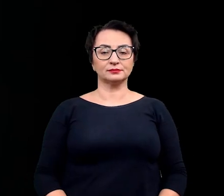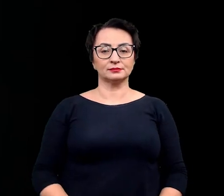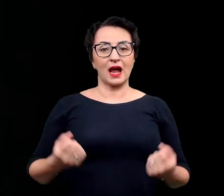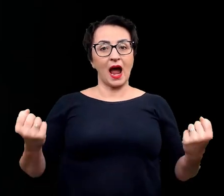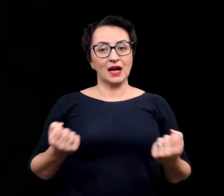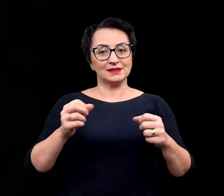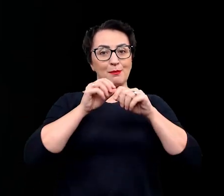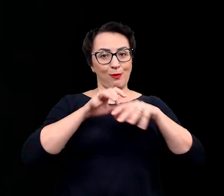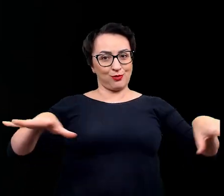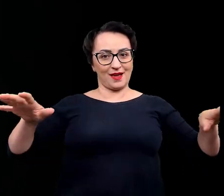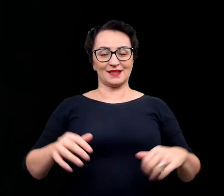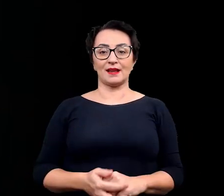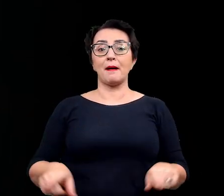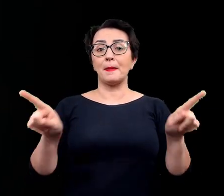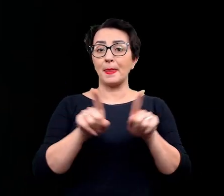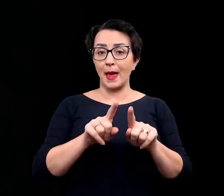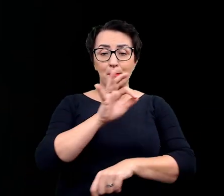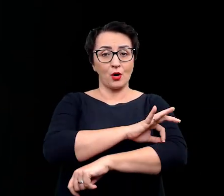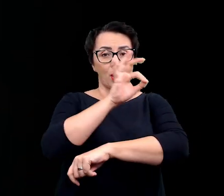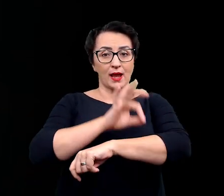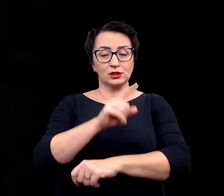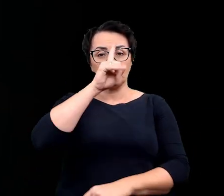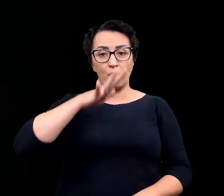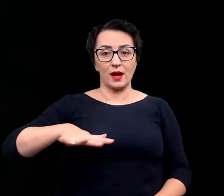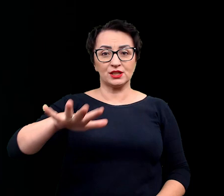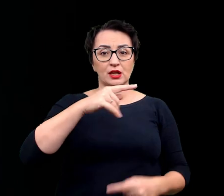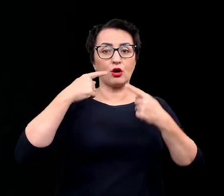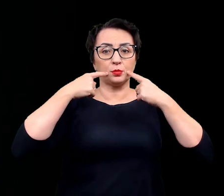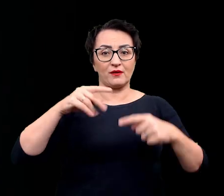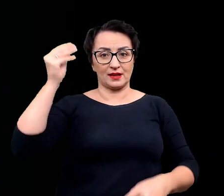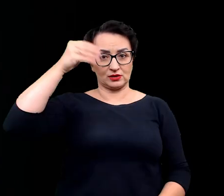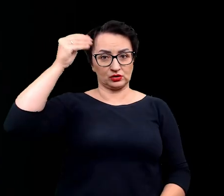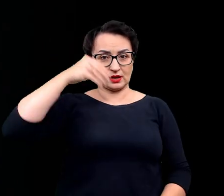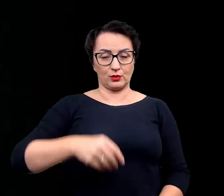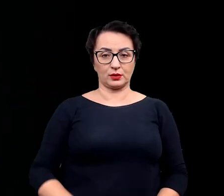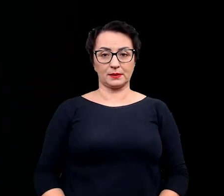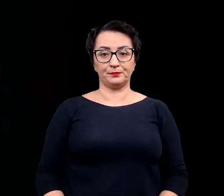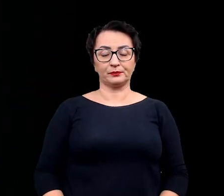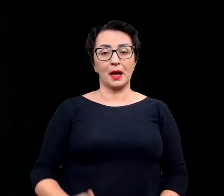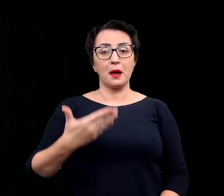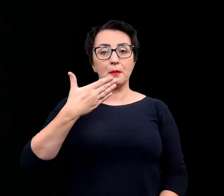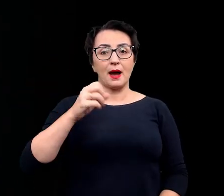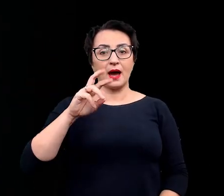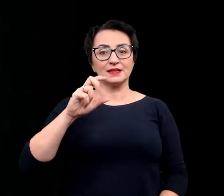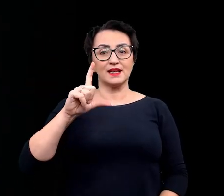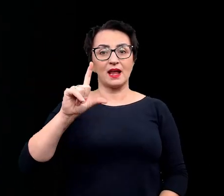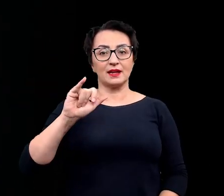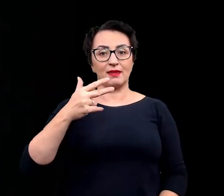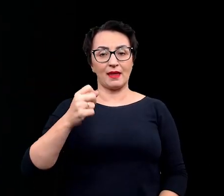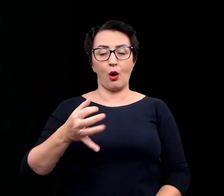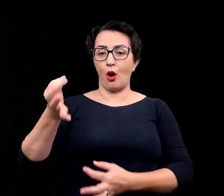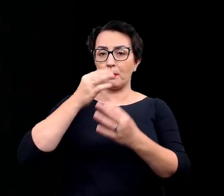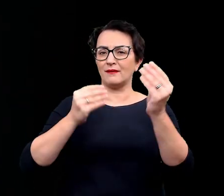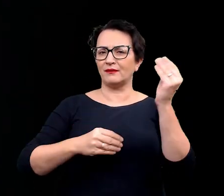akcji popularyzacji oraz projektu Społeczna Odpowiedzialność Nauki. Marcelina powie nam dzisiaj coś